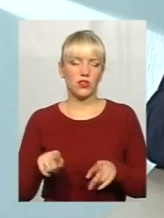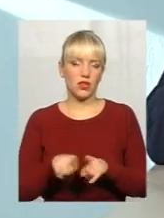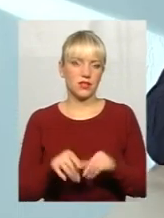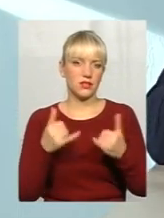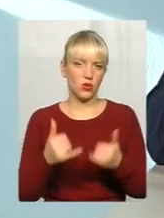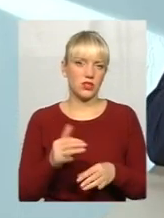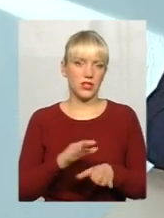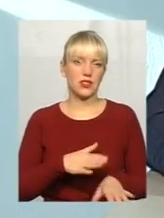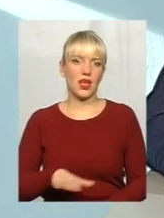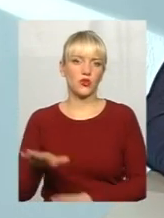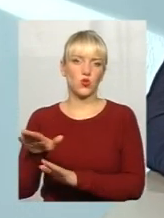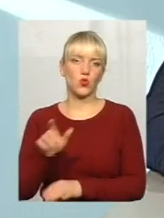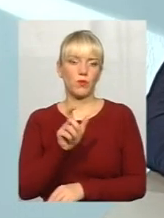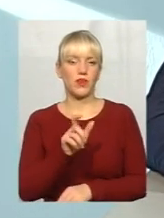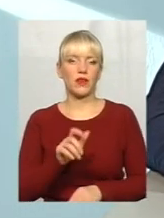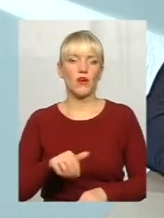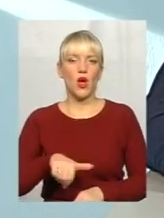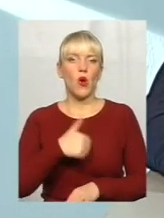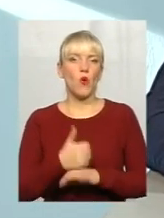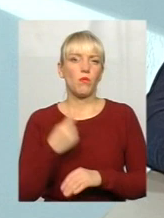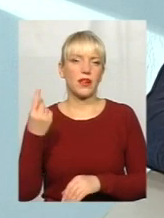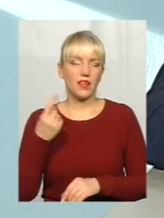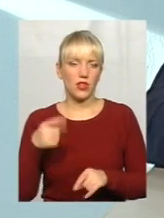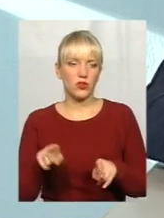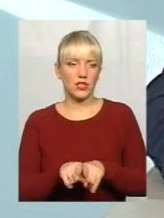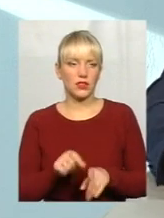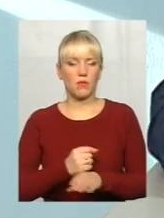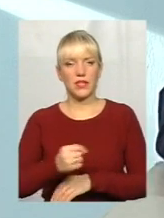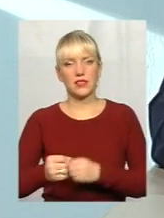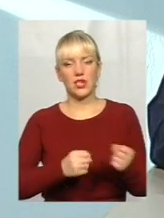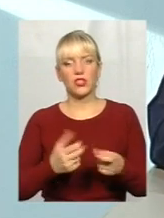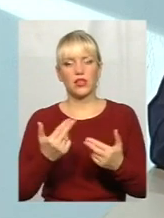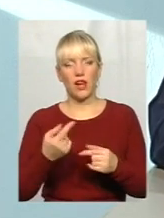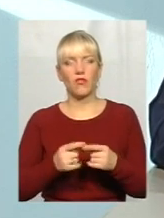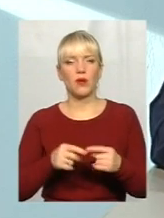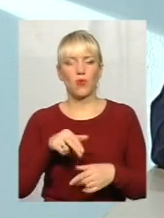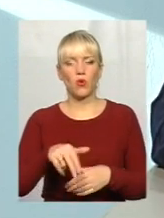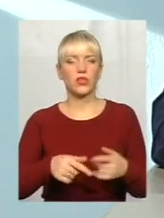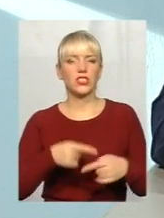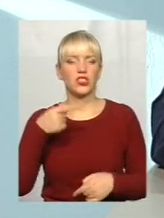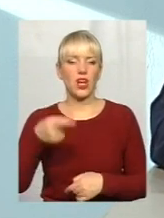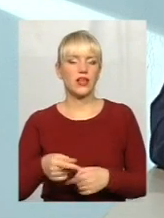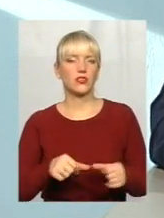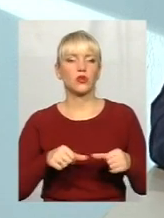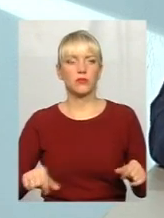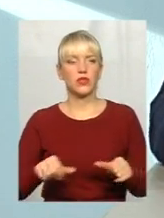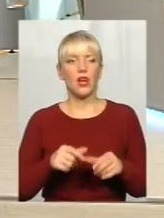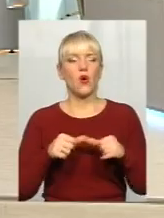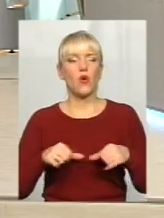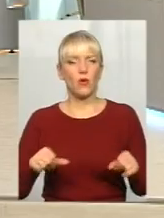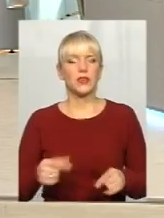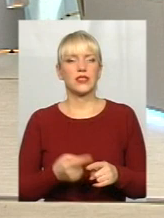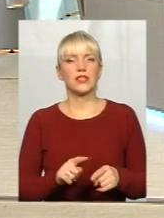І заступників губернатора призначав. призначай. Так, вони проходили через комісію. Комісія всього-навсього була